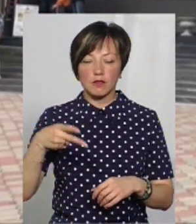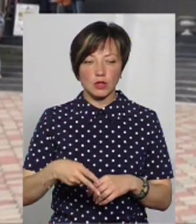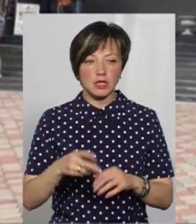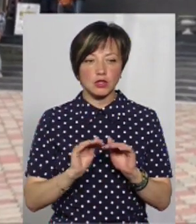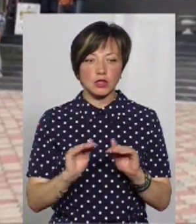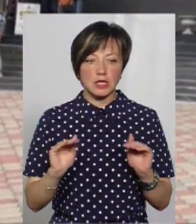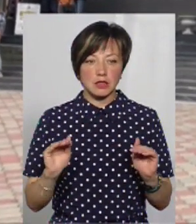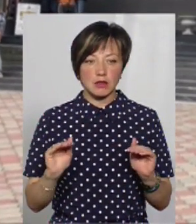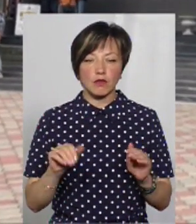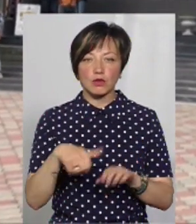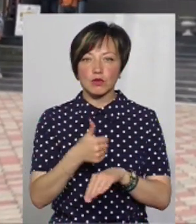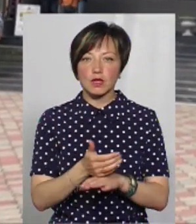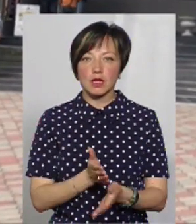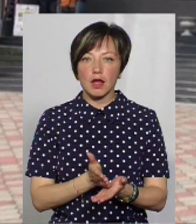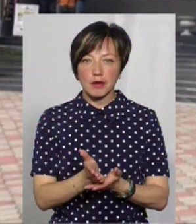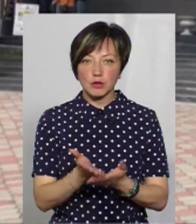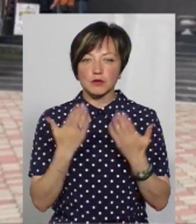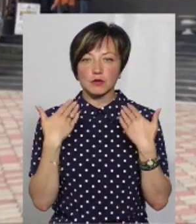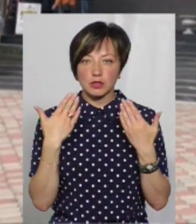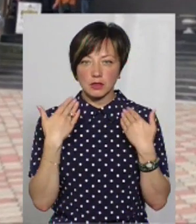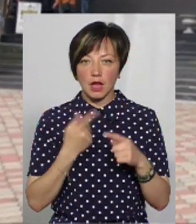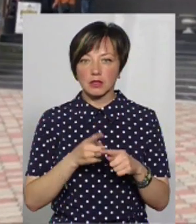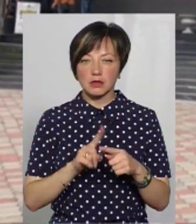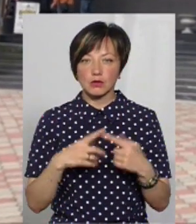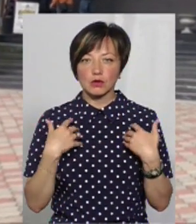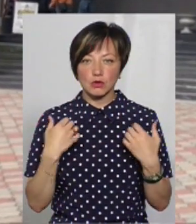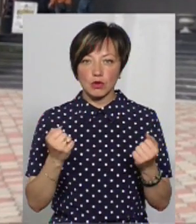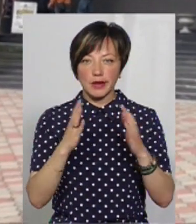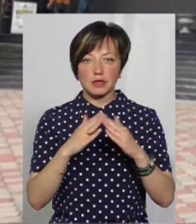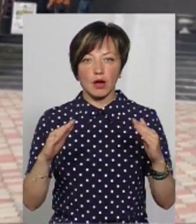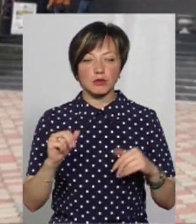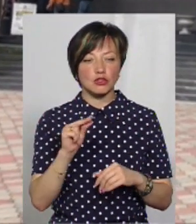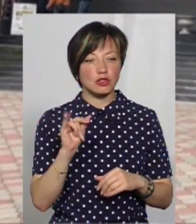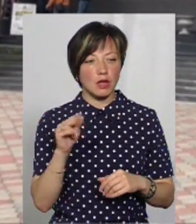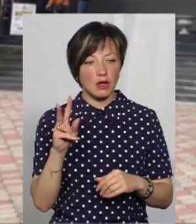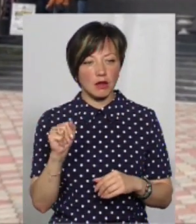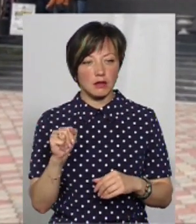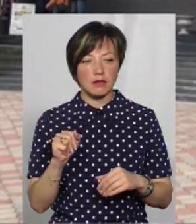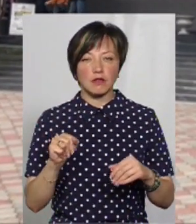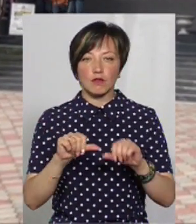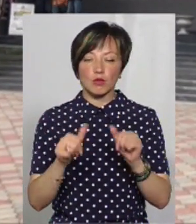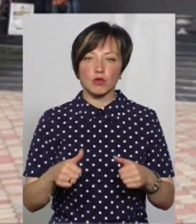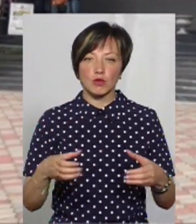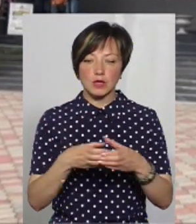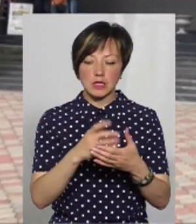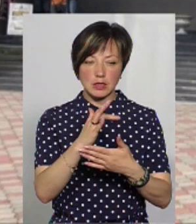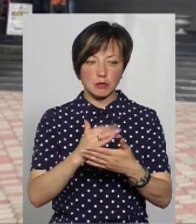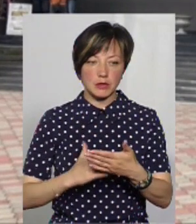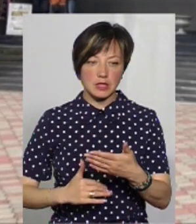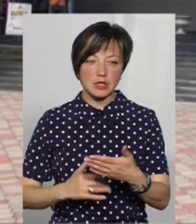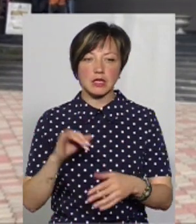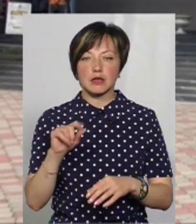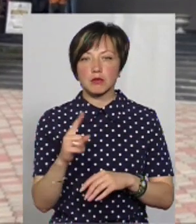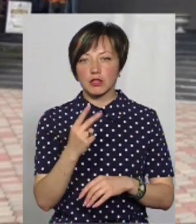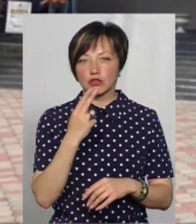діток. Основний напрямок їхнього відпочинку – це буде оздоровчий табір «Чайка». Формуються на сьогодні списки по ньому і з